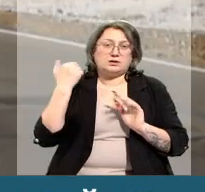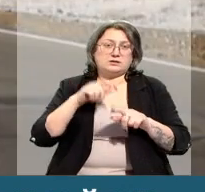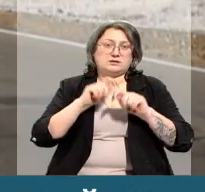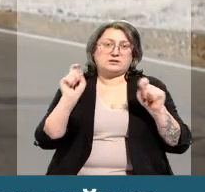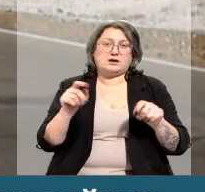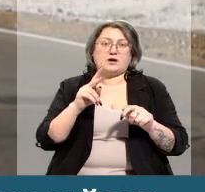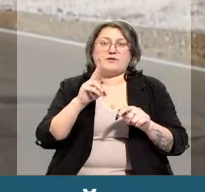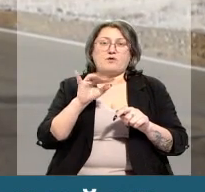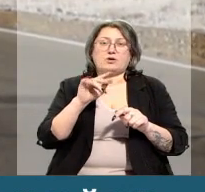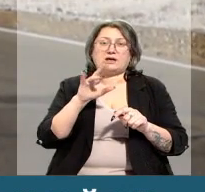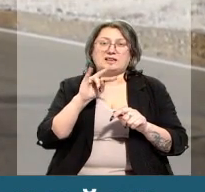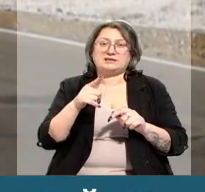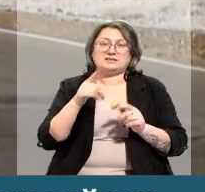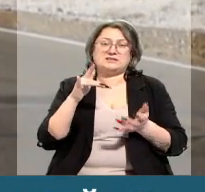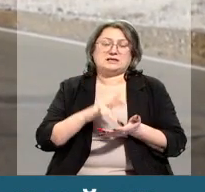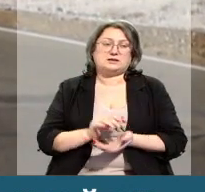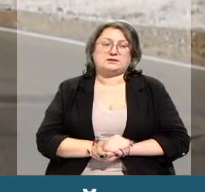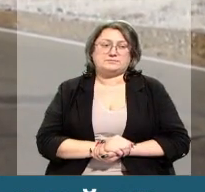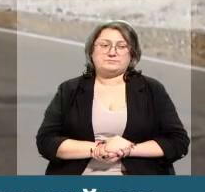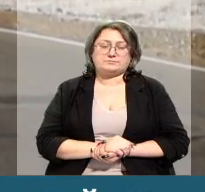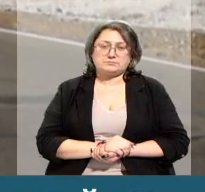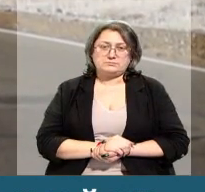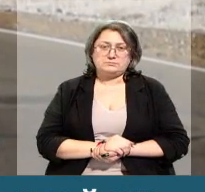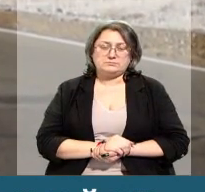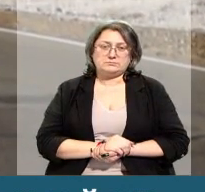каворкинг-центр. Айдана Папанина, Родион Бабиш, телеканал Костанай.